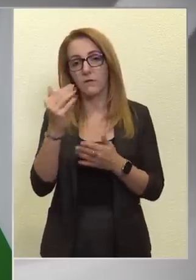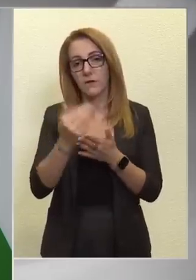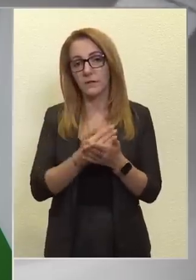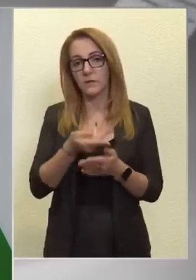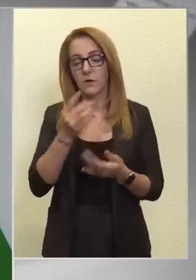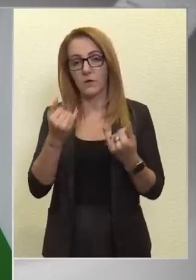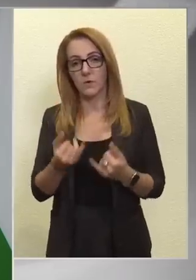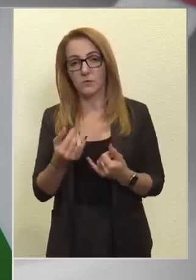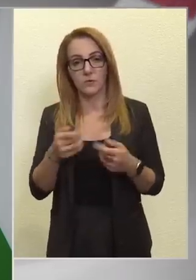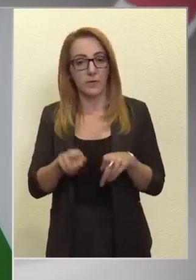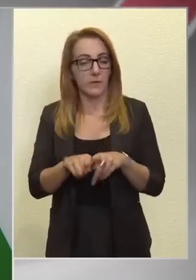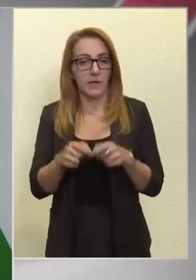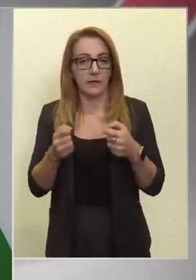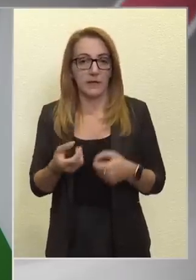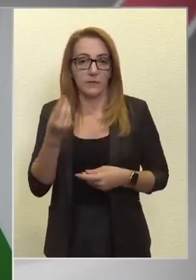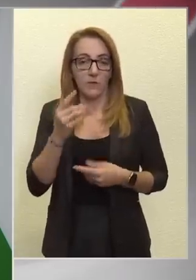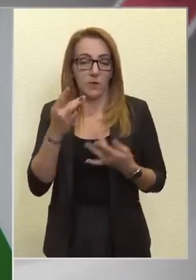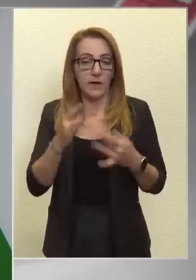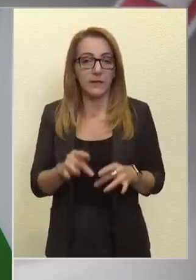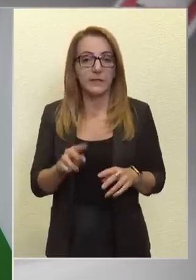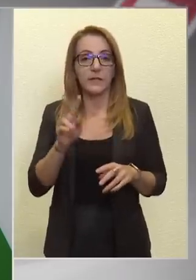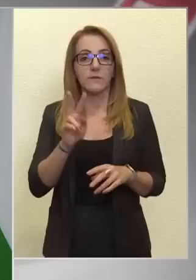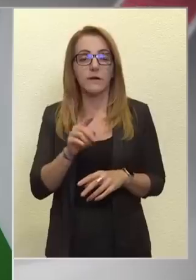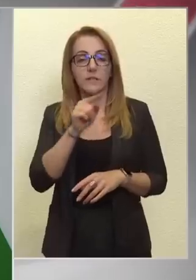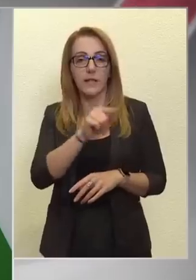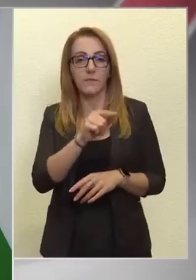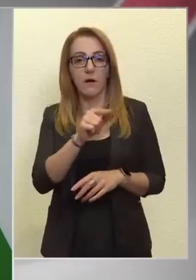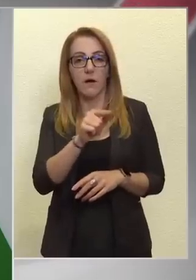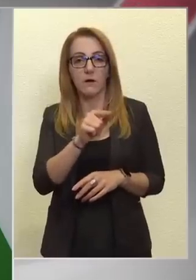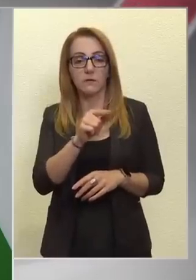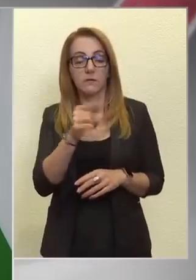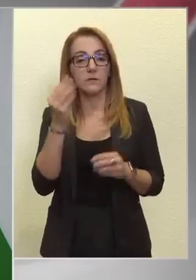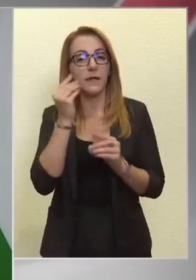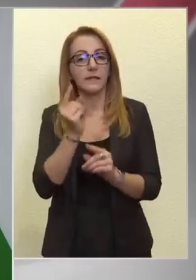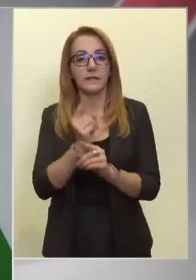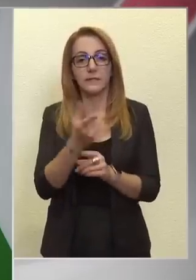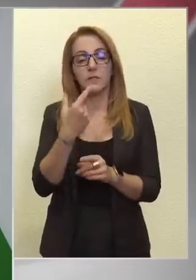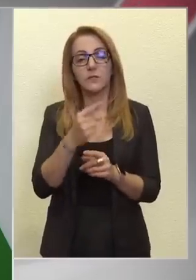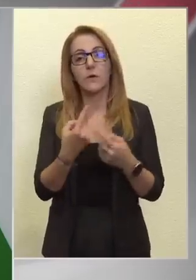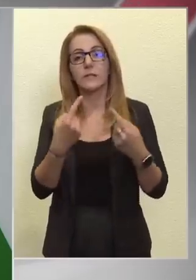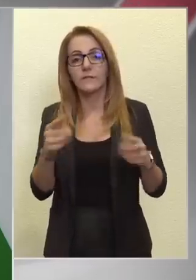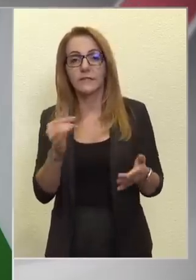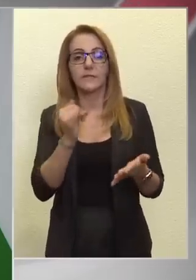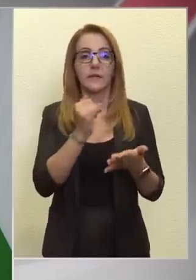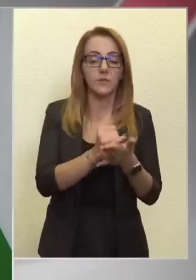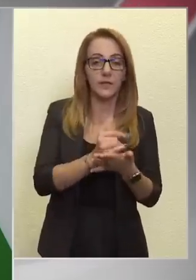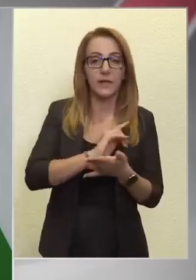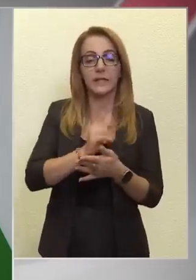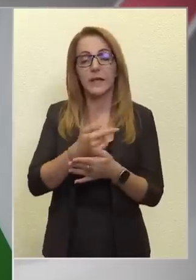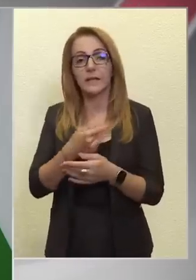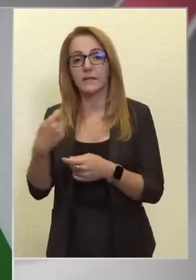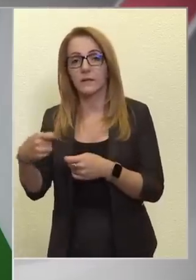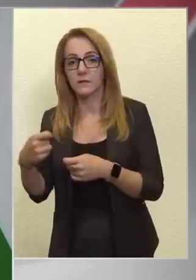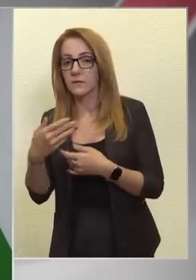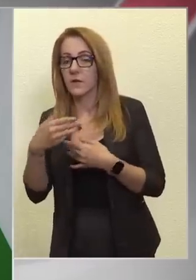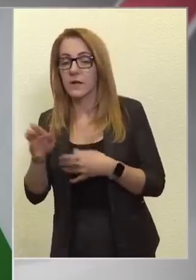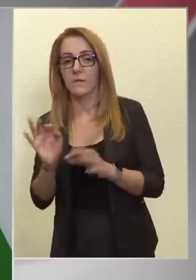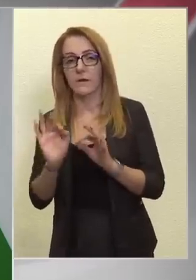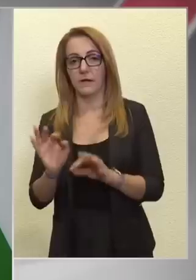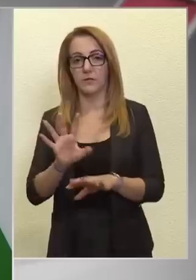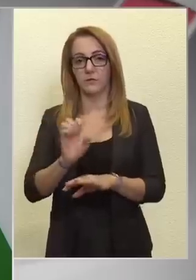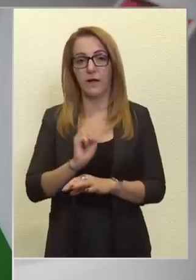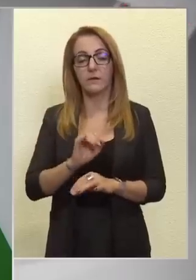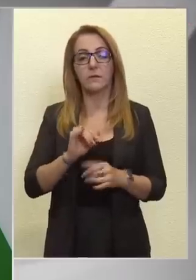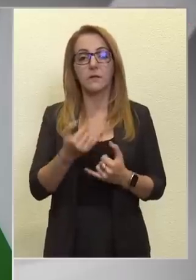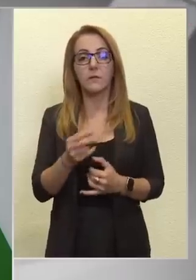ilyen nehéz helyzetben. Tehát Verszályban egyetértés volt, hogy a diverzifikáció igen, de energetikai szankciókra nem a helyes válasz. Az a baj,